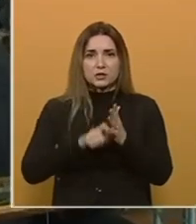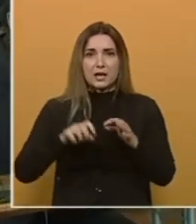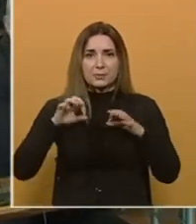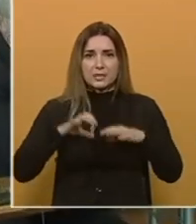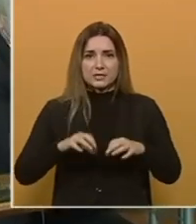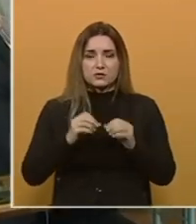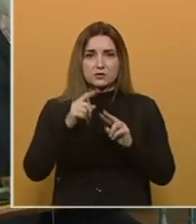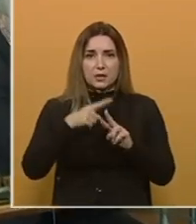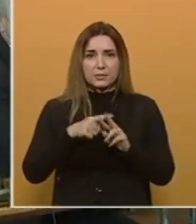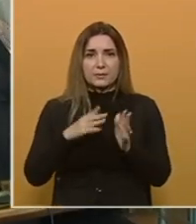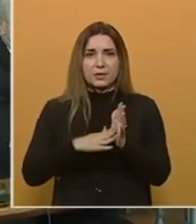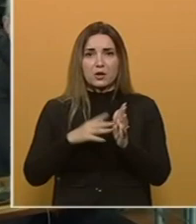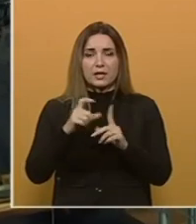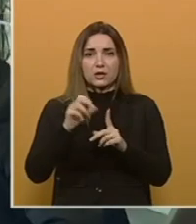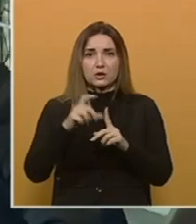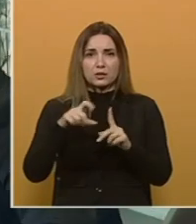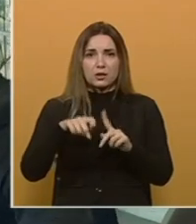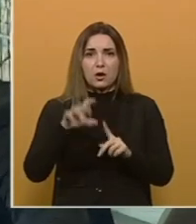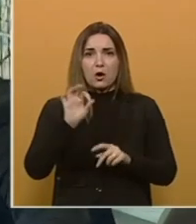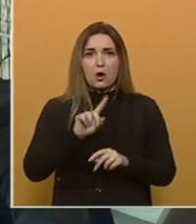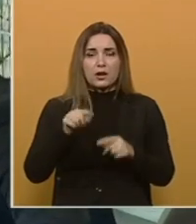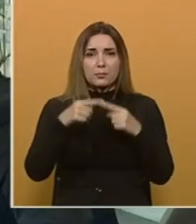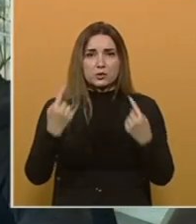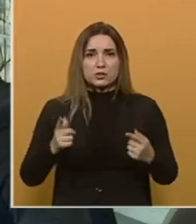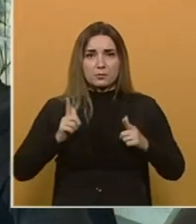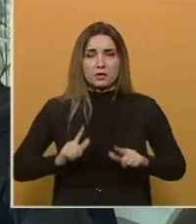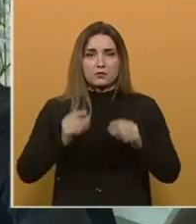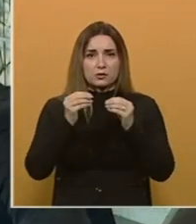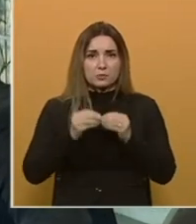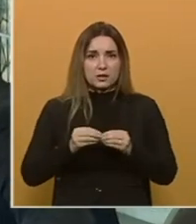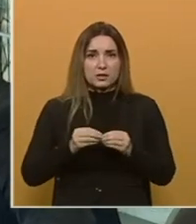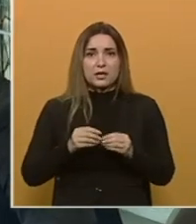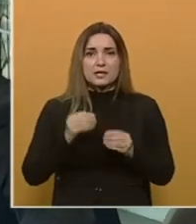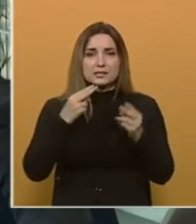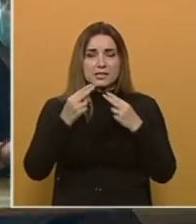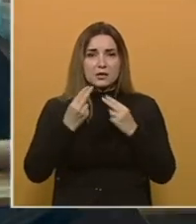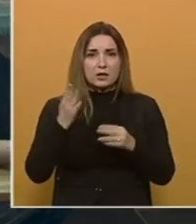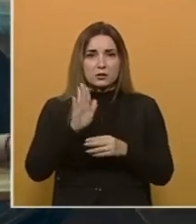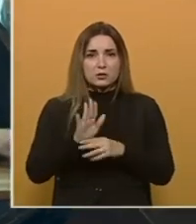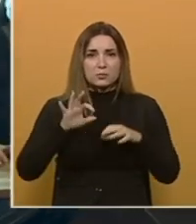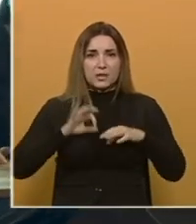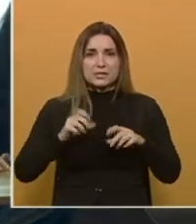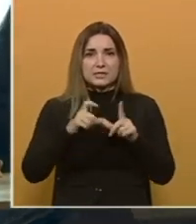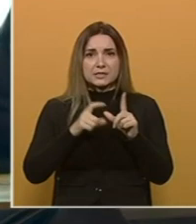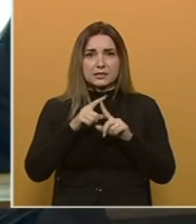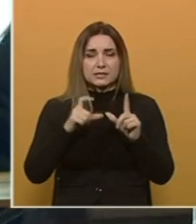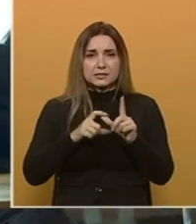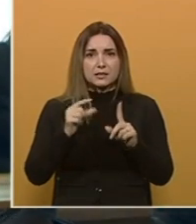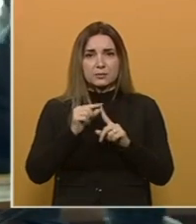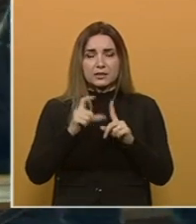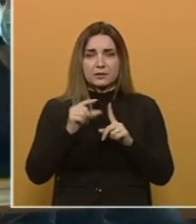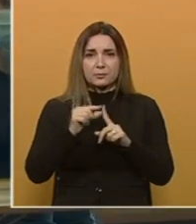člana predsjedništva Bosni i Hercegovine Milorada Dodika o nepostojanju Dejtona. Sastanku će nazočiti predsjednici SDS-a,